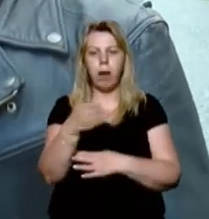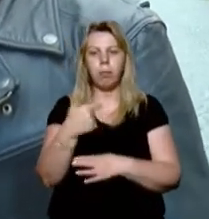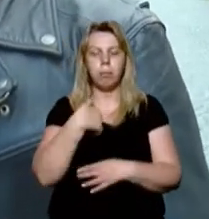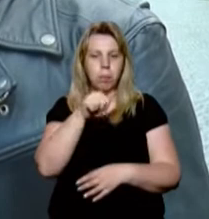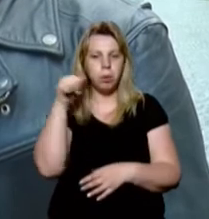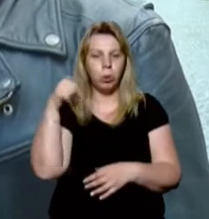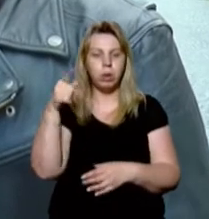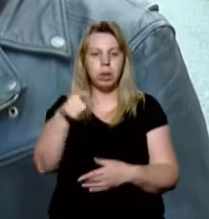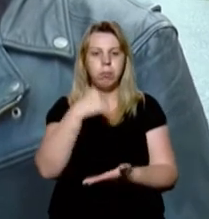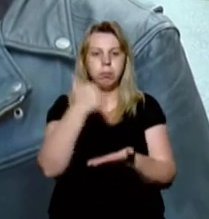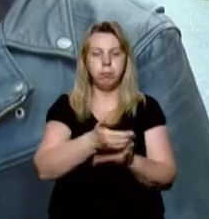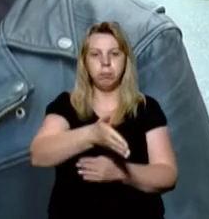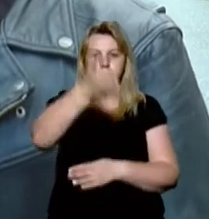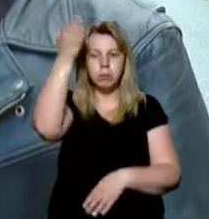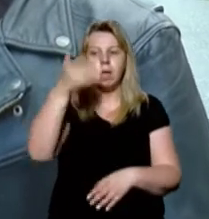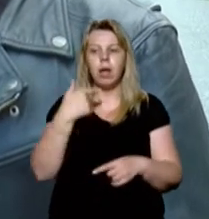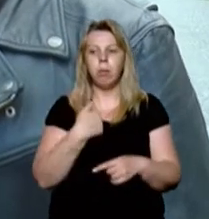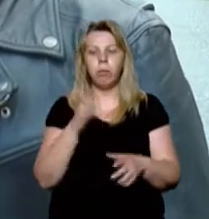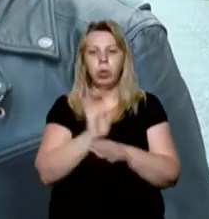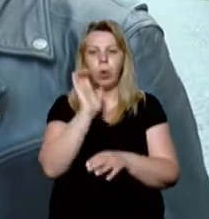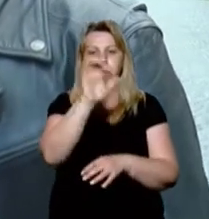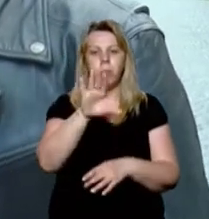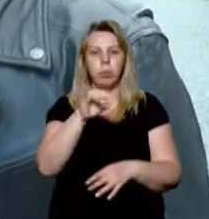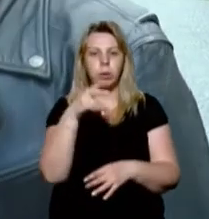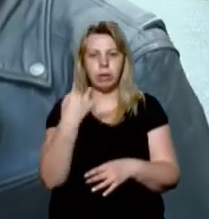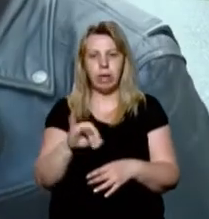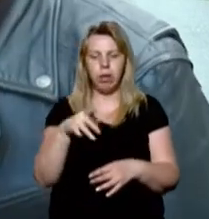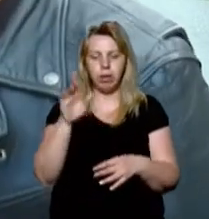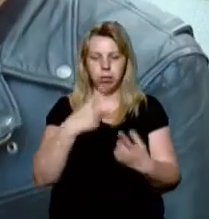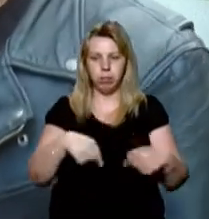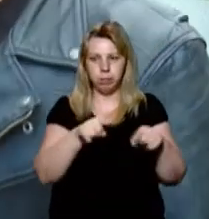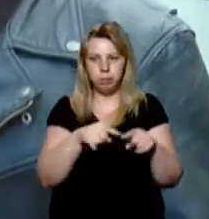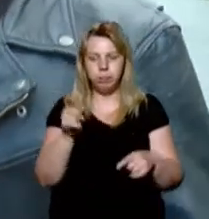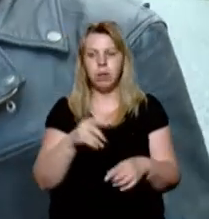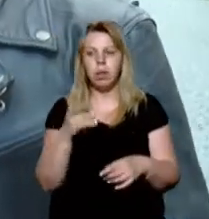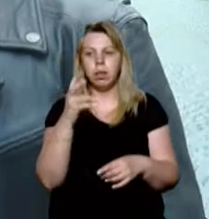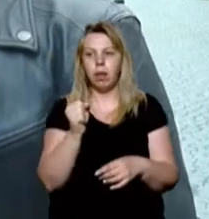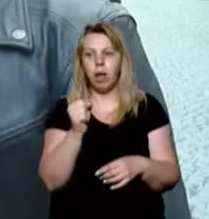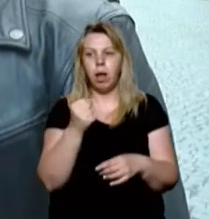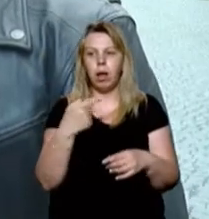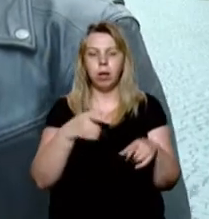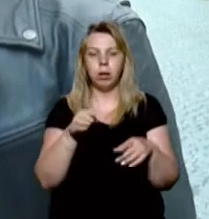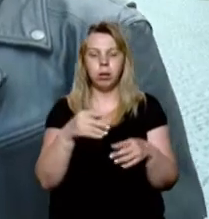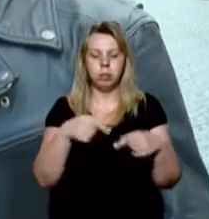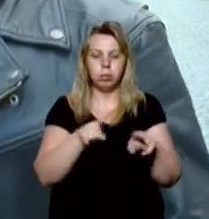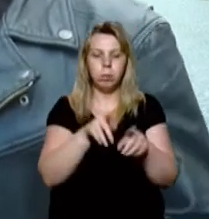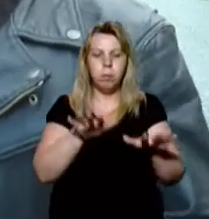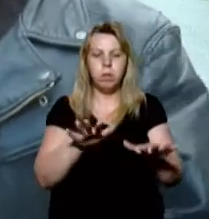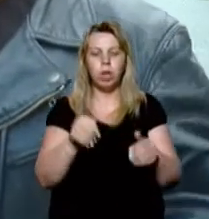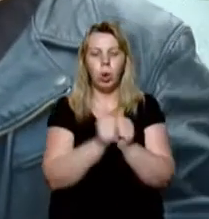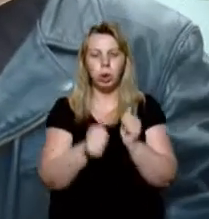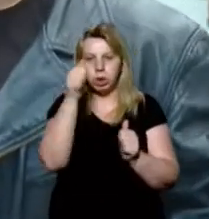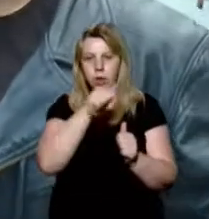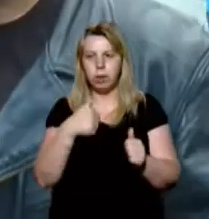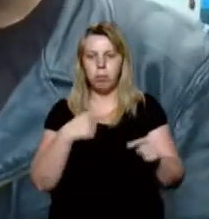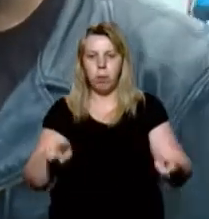минулого року там підіймали, буде відправлено в музей Українознавства на тому ж острові, де кожен